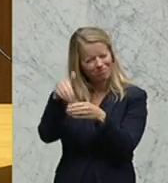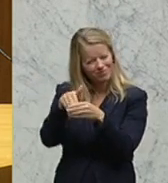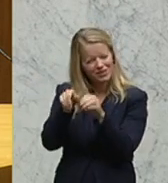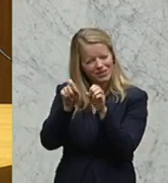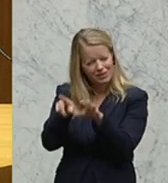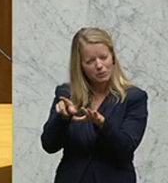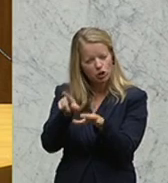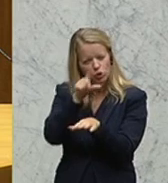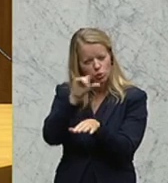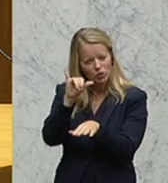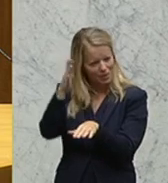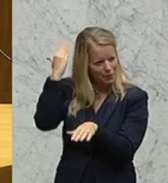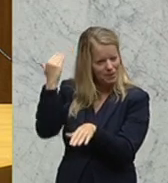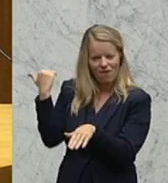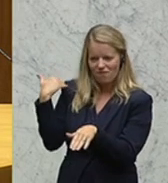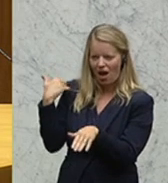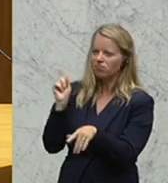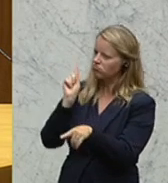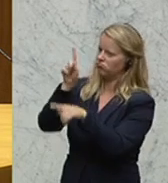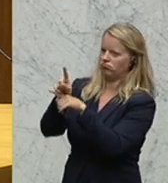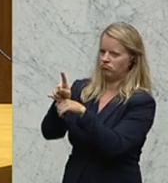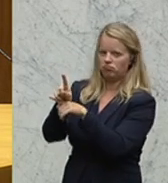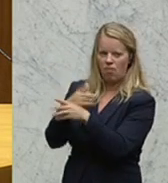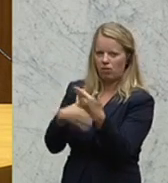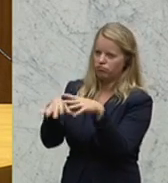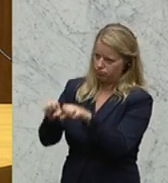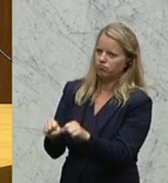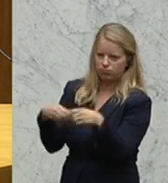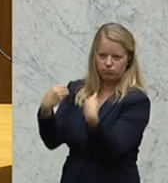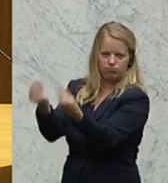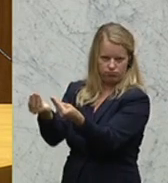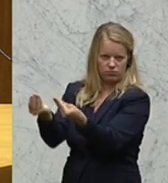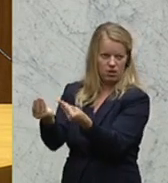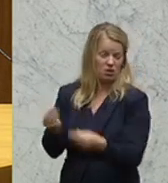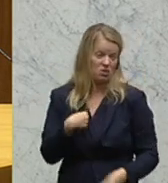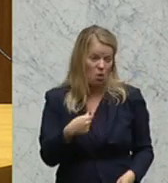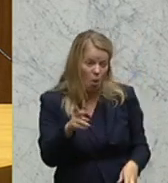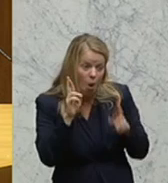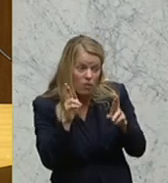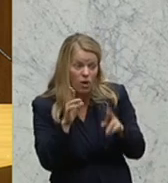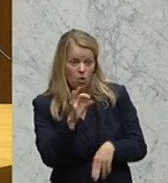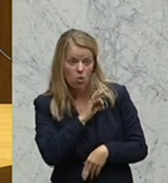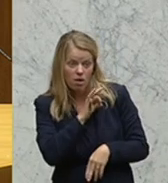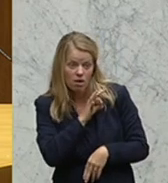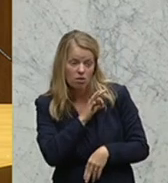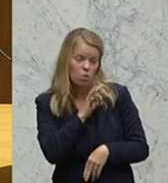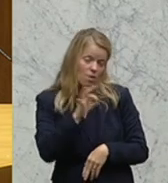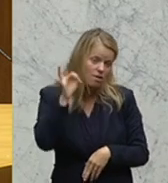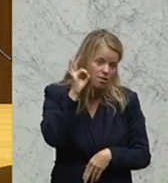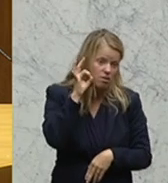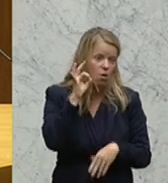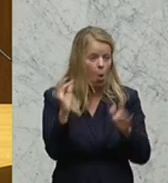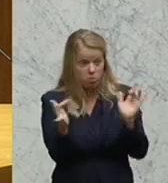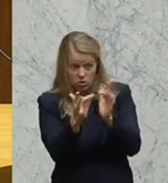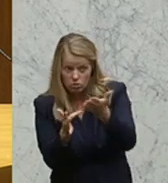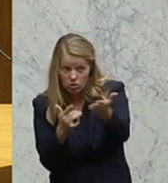Verhandlungsmächtigung zu erteilen. Und ich hoffe, dass die Kolleginnen und Kollegen der Opposition dies mittlerweile erkannt haben und vielleicht auch dazu